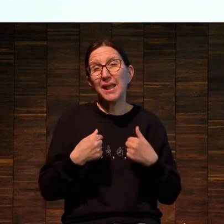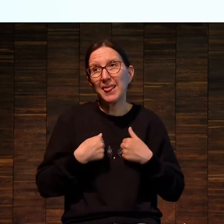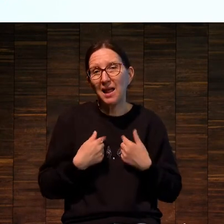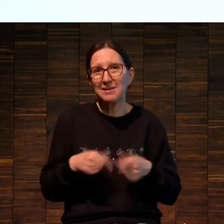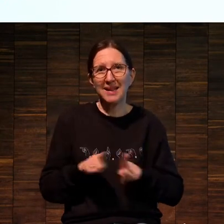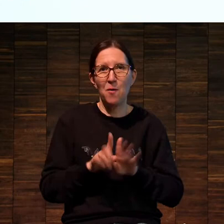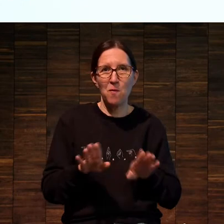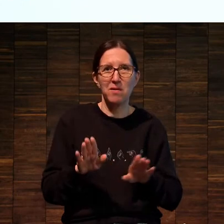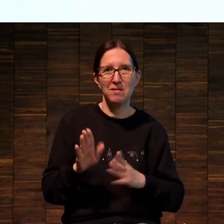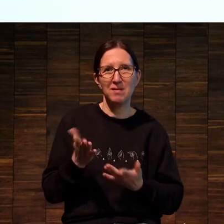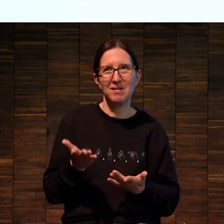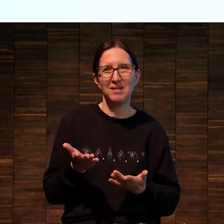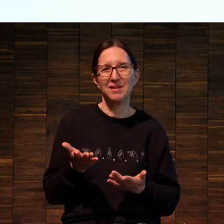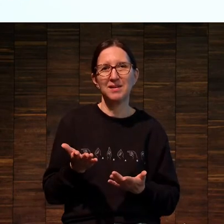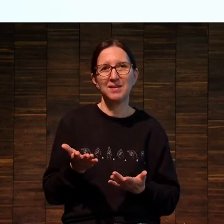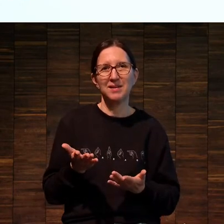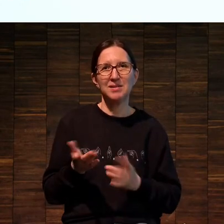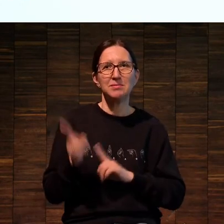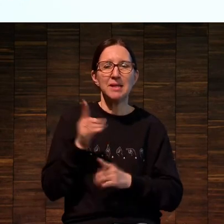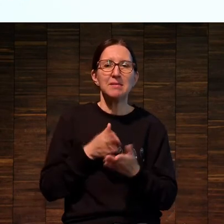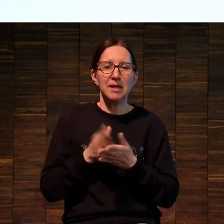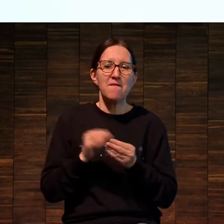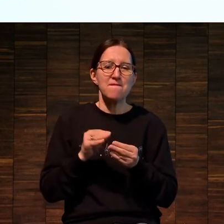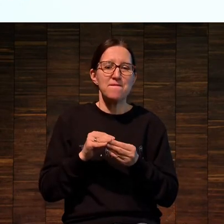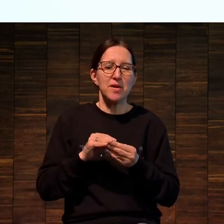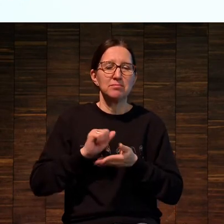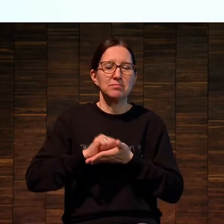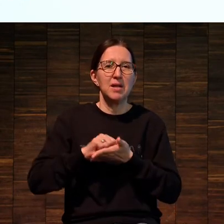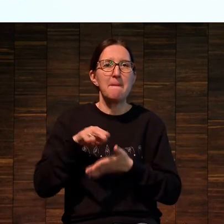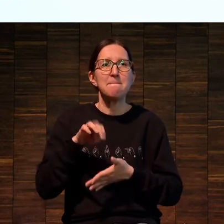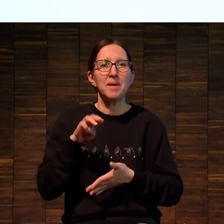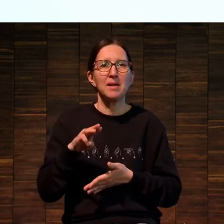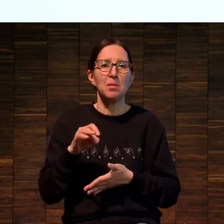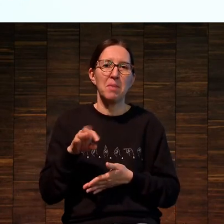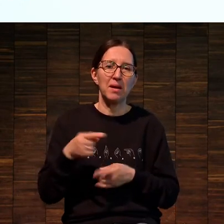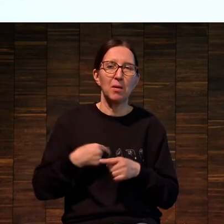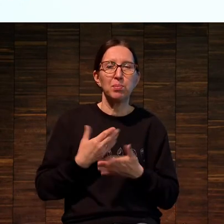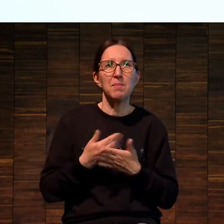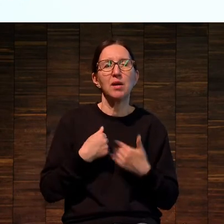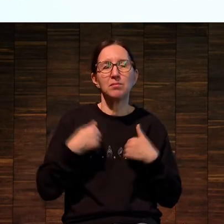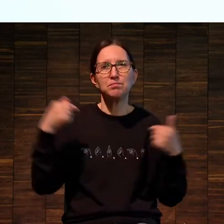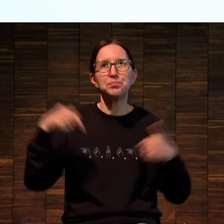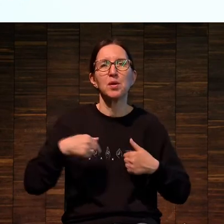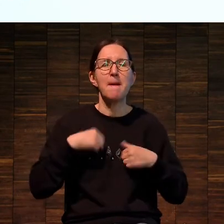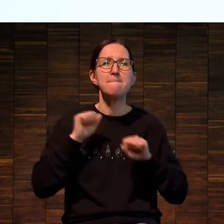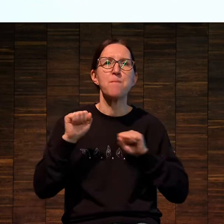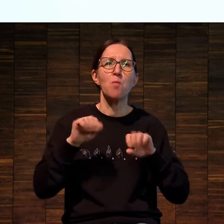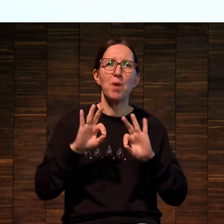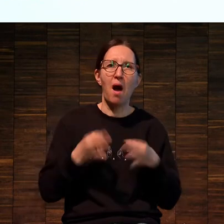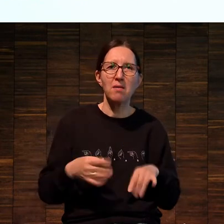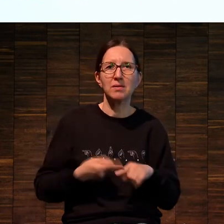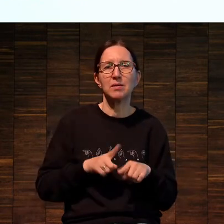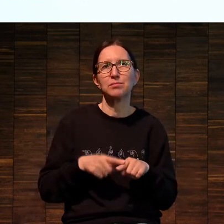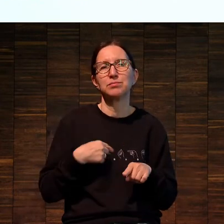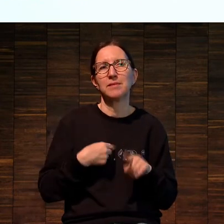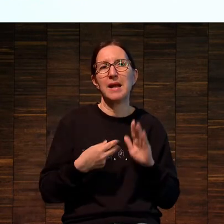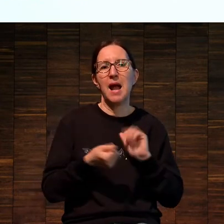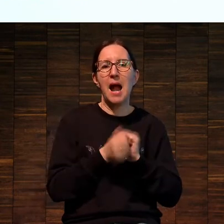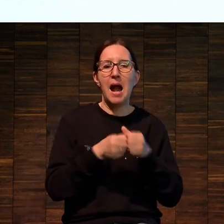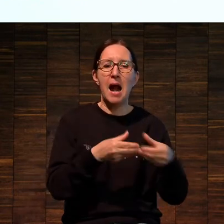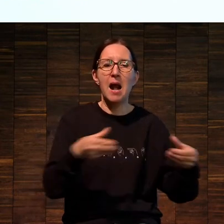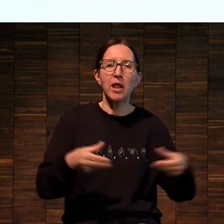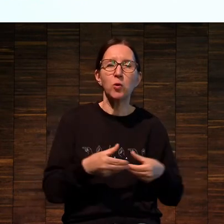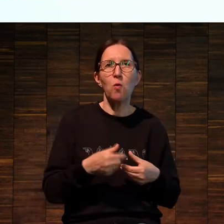скажем, классическим принтмейкером, афортистом, литографом, наверное, я бы вам сказал